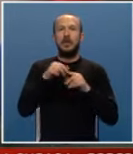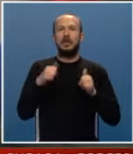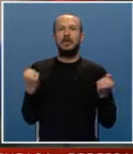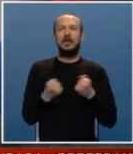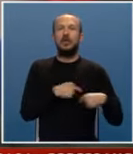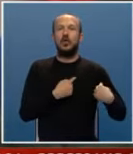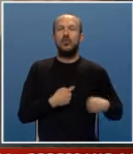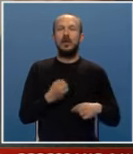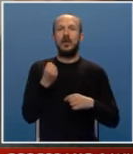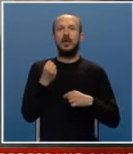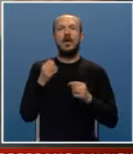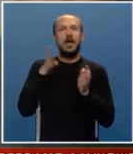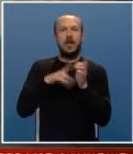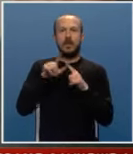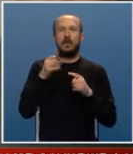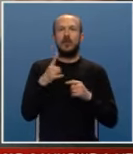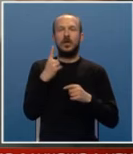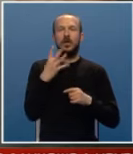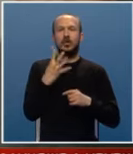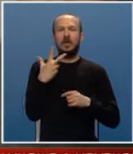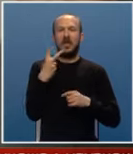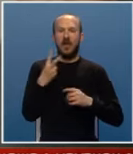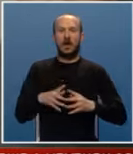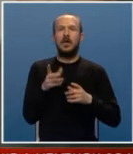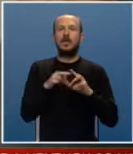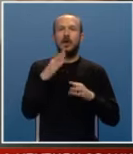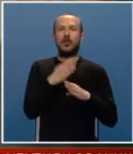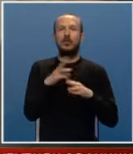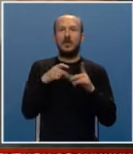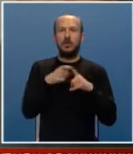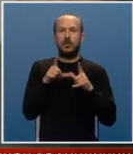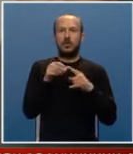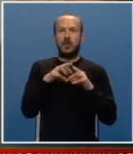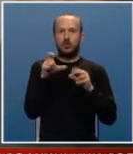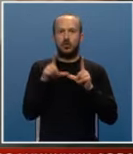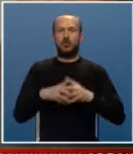aktivan i humanitarni MTEL broj 1432 za pomoć Vladimiru Stanojeviću.